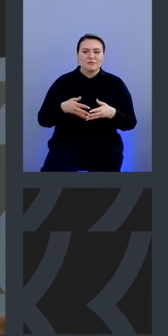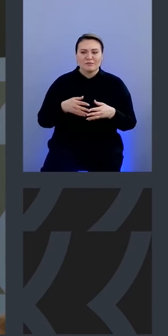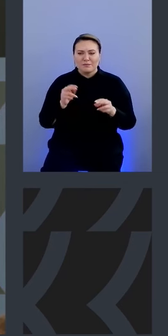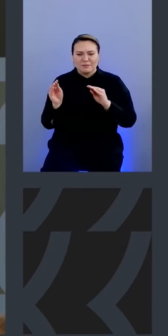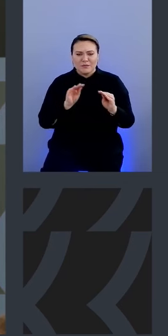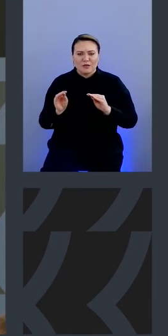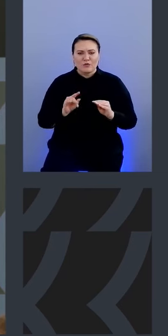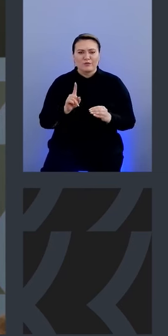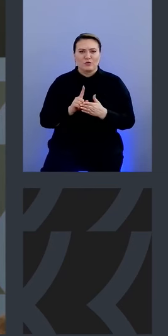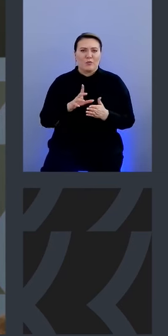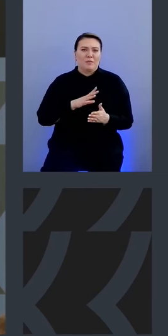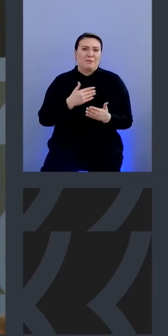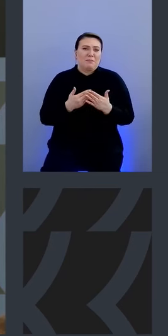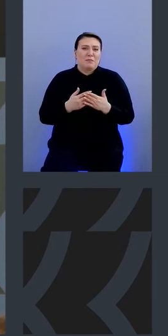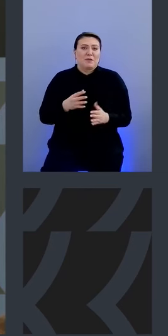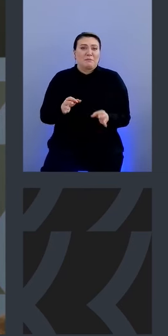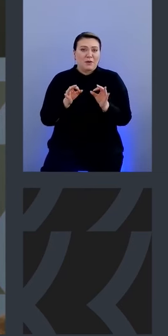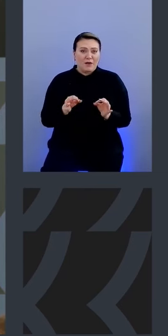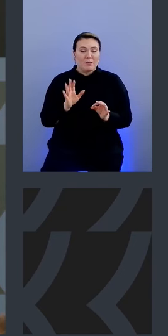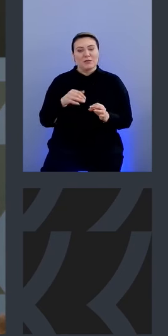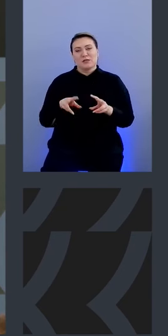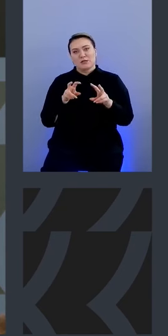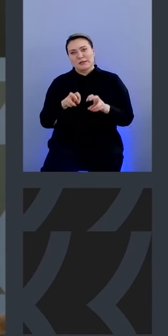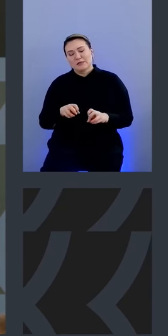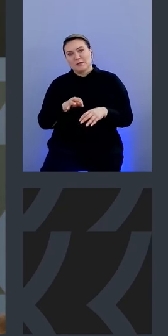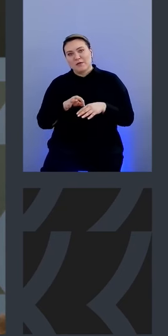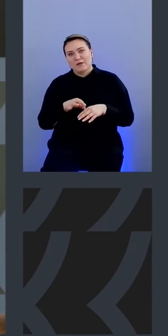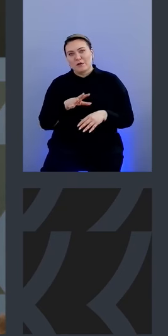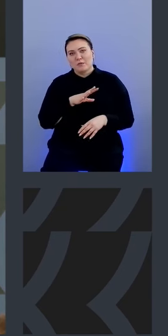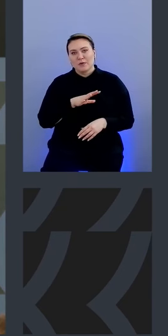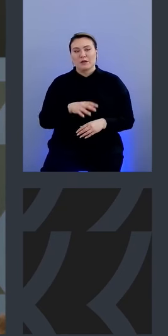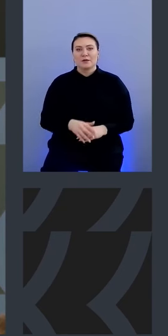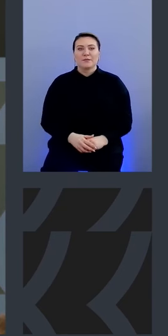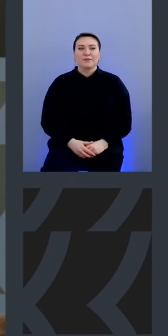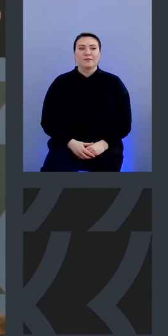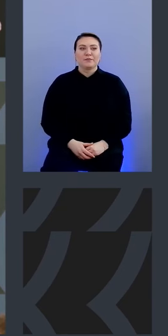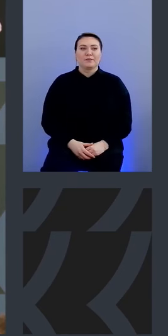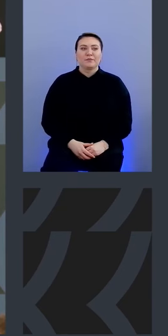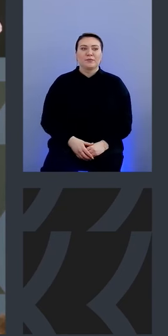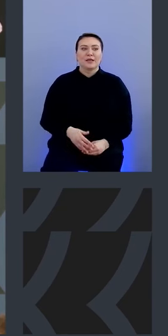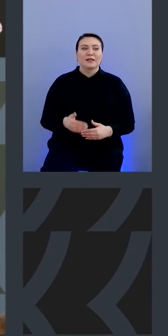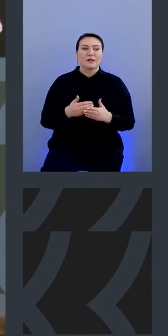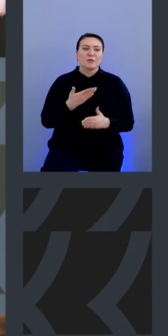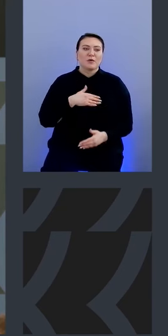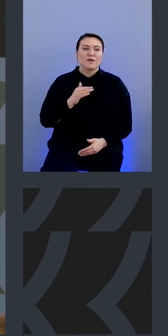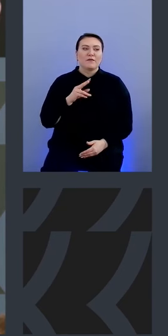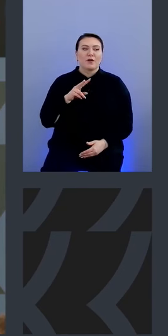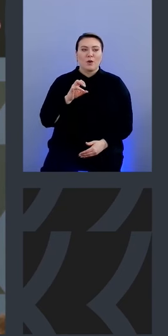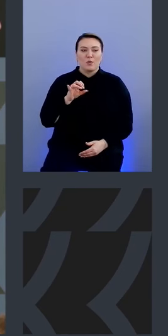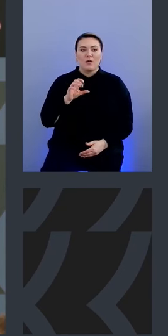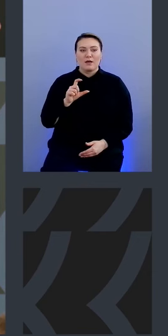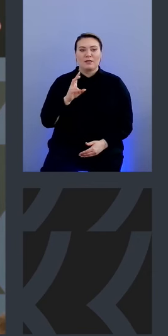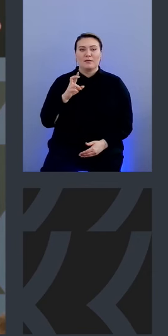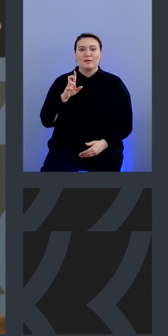вроде бы правильно вот мы даже это там тесты проводили и все приходило вот и мы тогда флюинбит использовали вот тоже